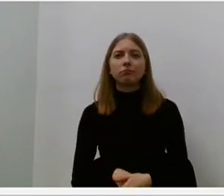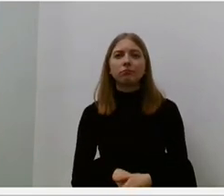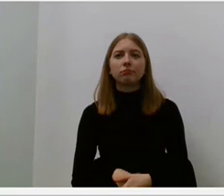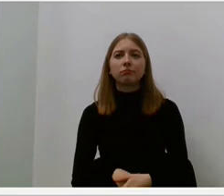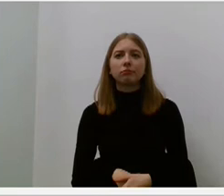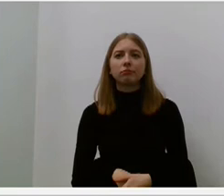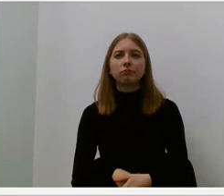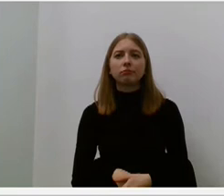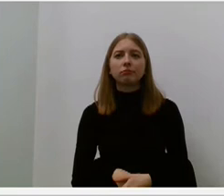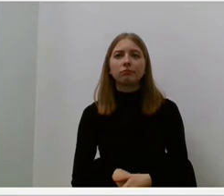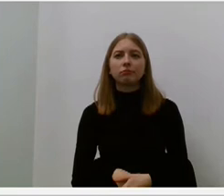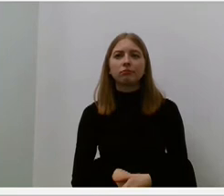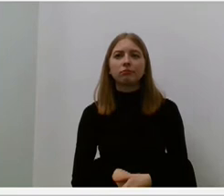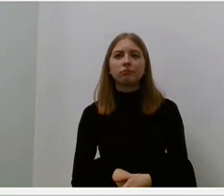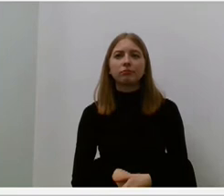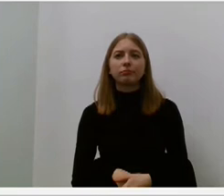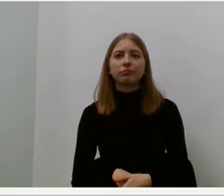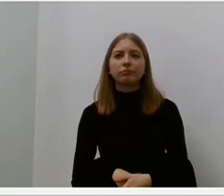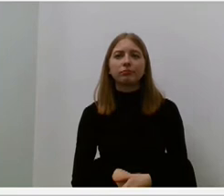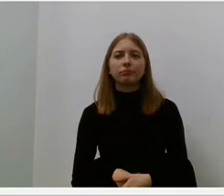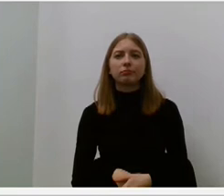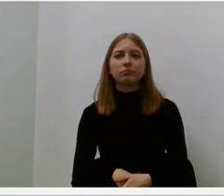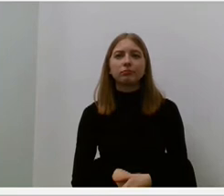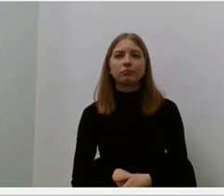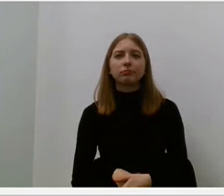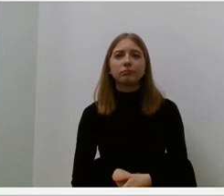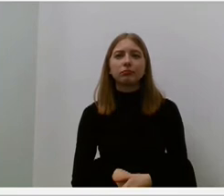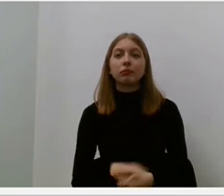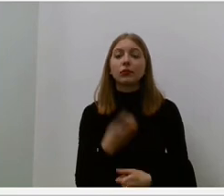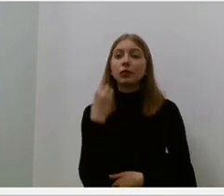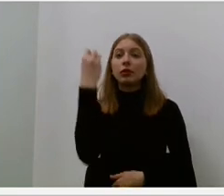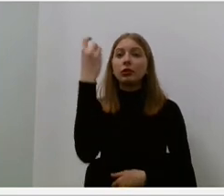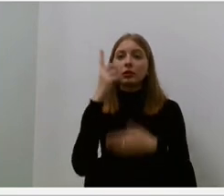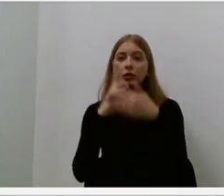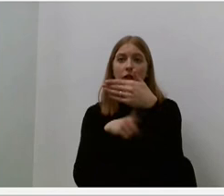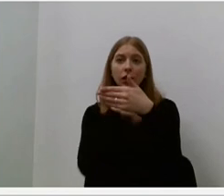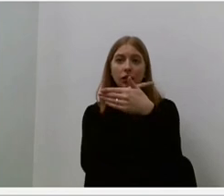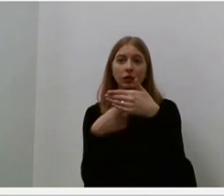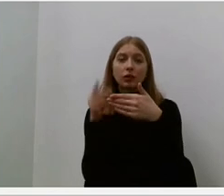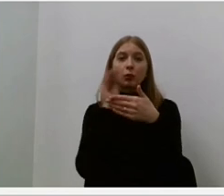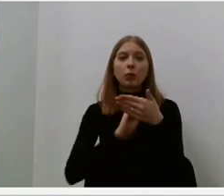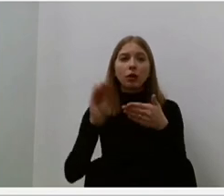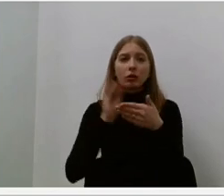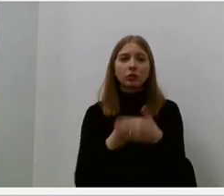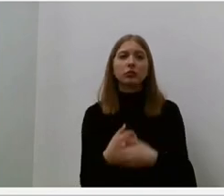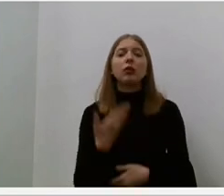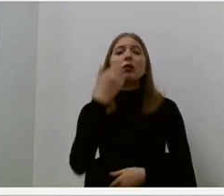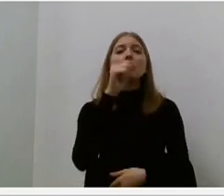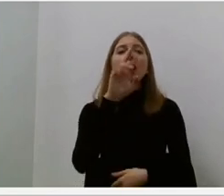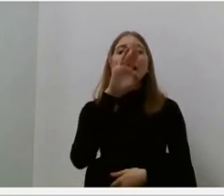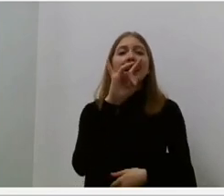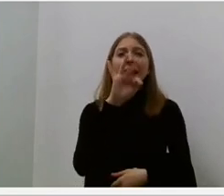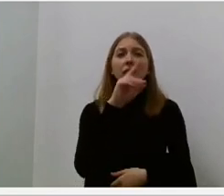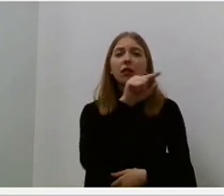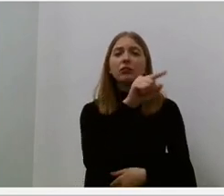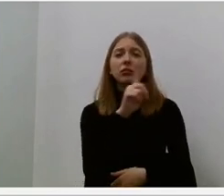Taip, toliau laiškia Melė Lukšienė tęsė. Maritė išvažiavus, po dviejų dienų jį